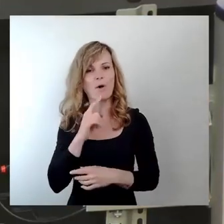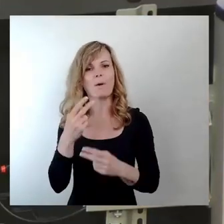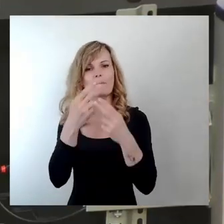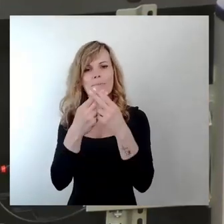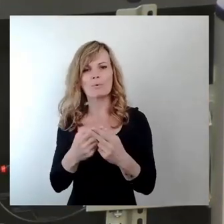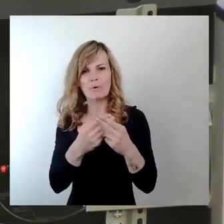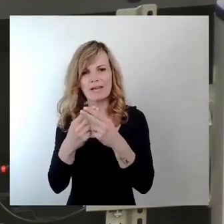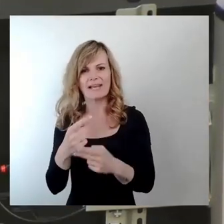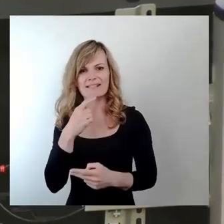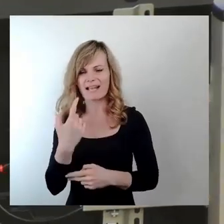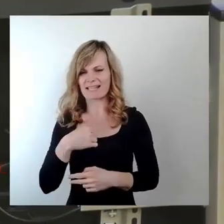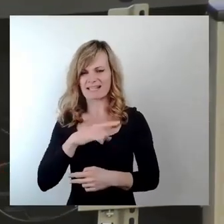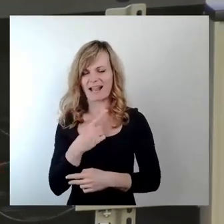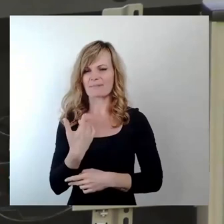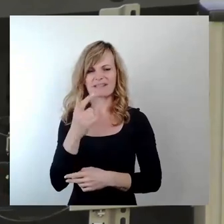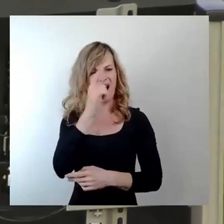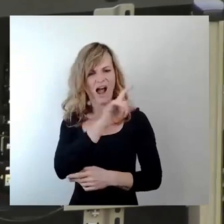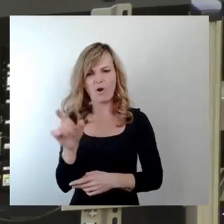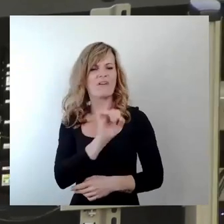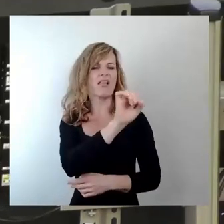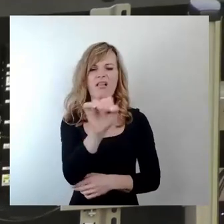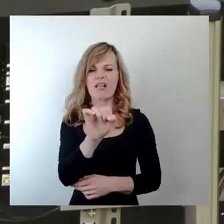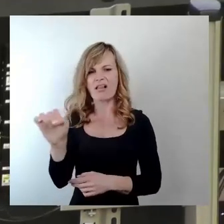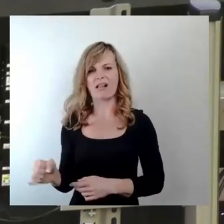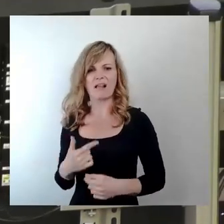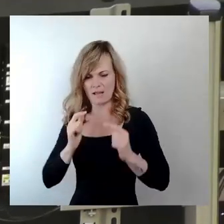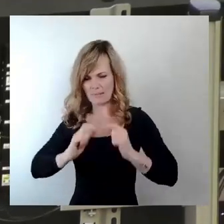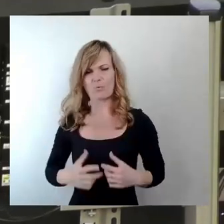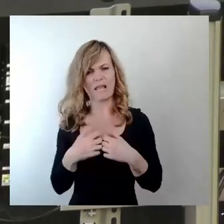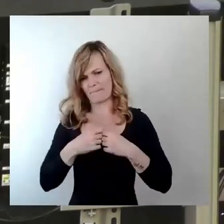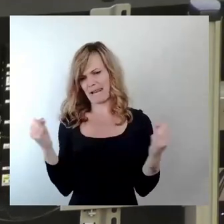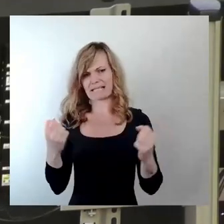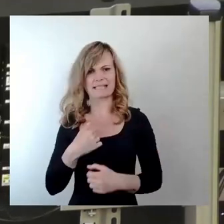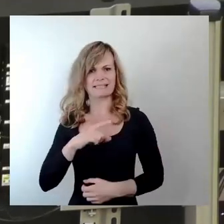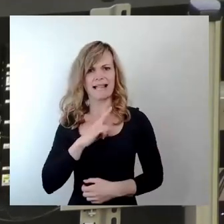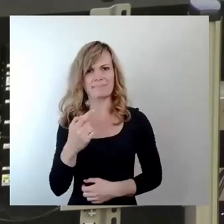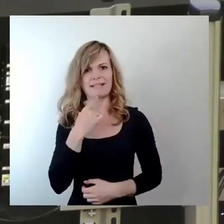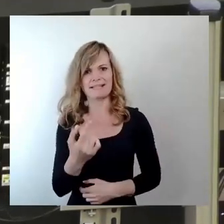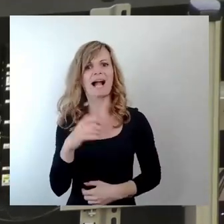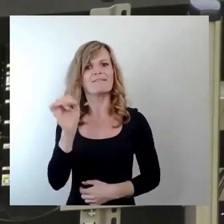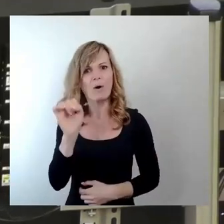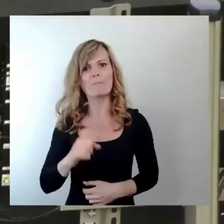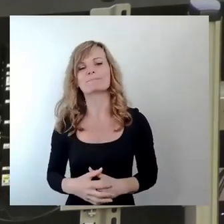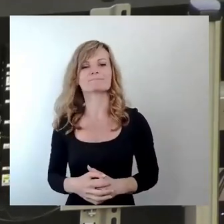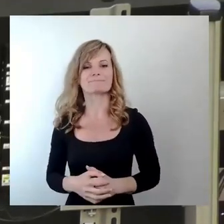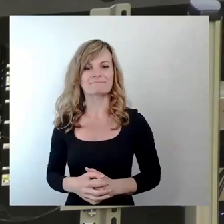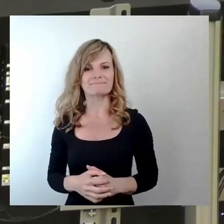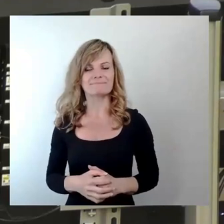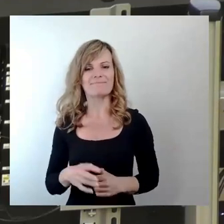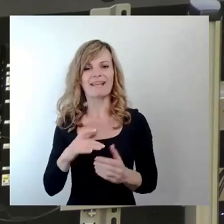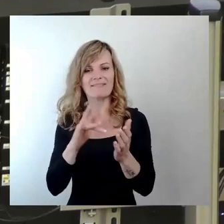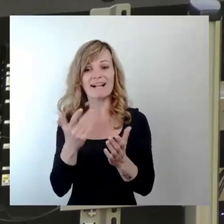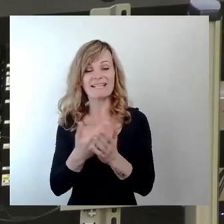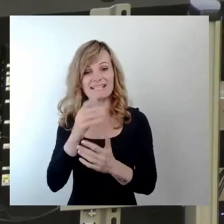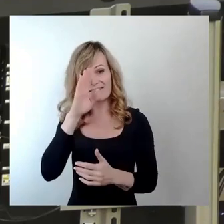Augenwischerei. Da platzt mir die Bluse. Das sage ich Ihnen, wie es ist. Und ich sage Ihnen jetzt, warum. Und ich sage Ihnen jetzt, warum. Weil das Quatsch ist. Wo